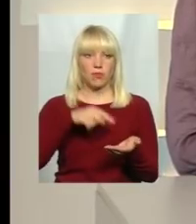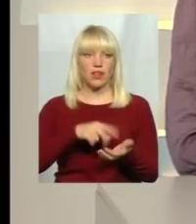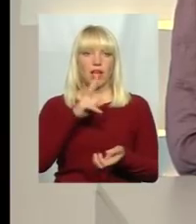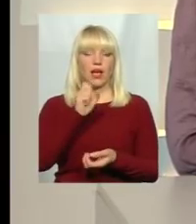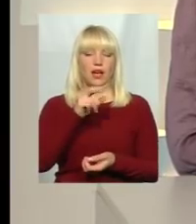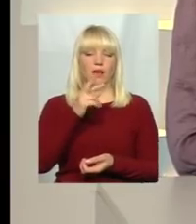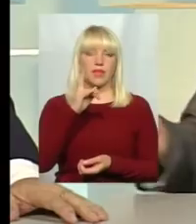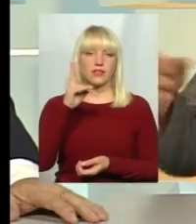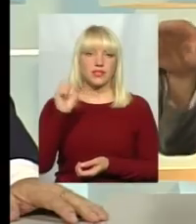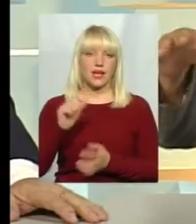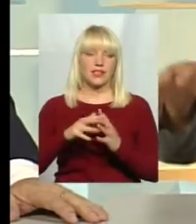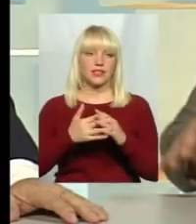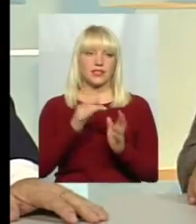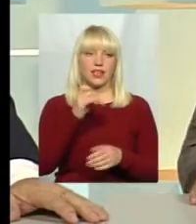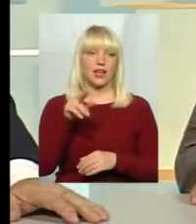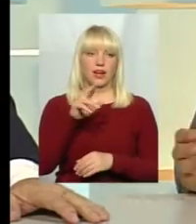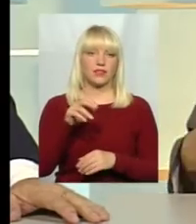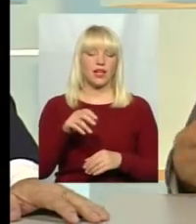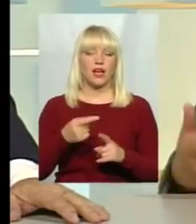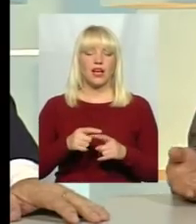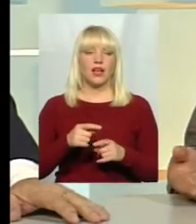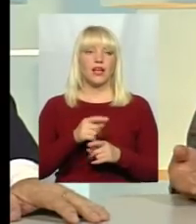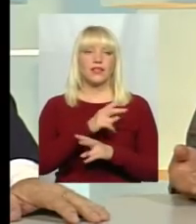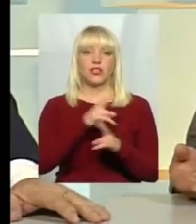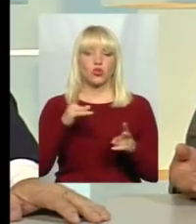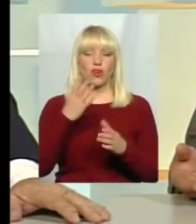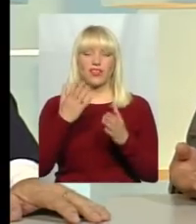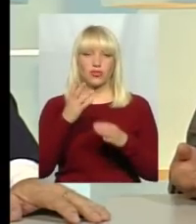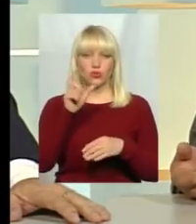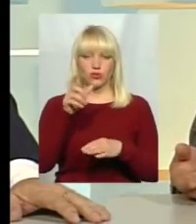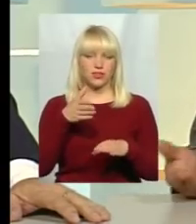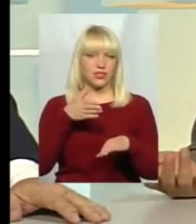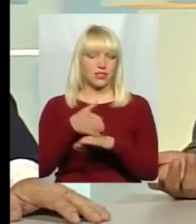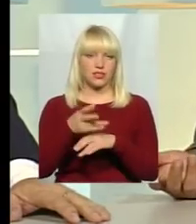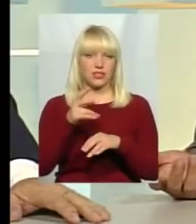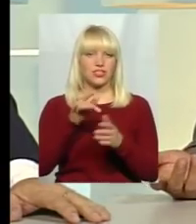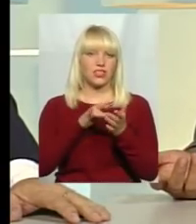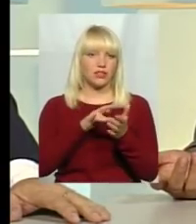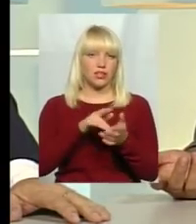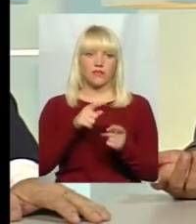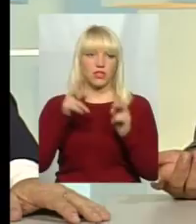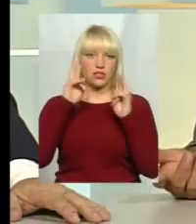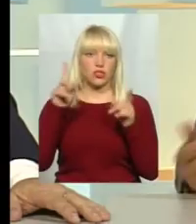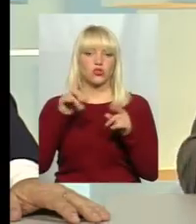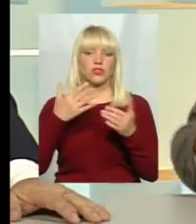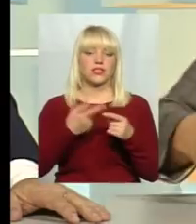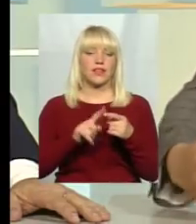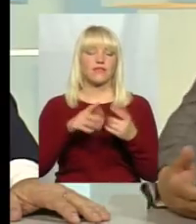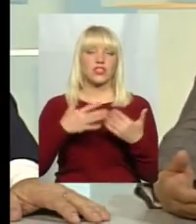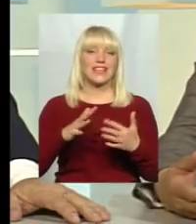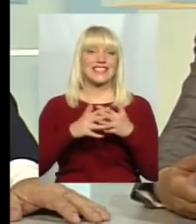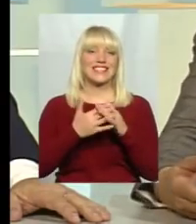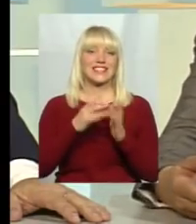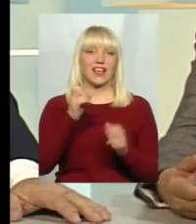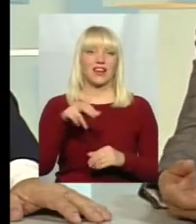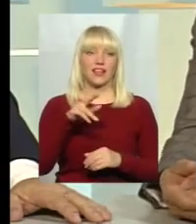раду? Да ніхто. Ну, місцеві щось знають, але якщо це заїжджає людина, то ніколи в житті не скажуть, що вона вже на території сільської ради. Але фактично